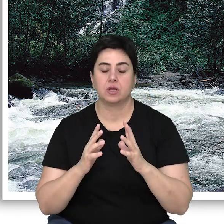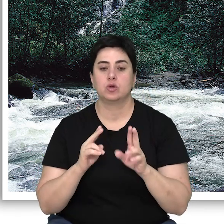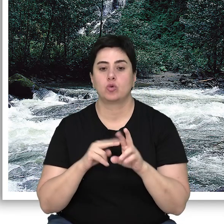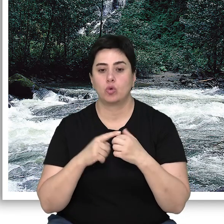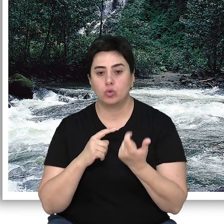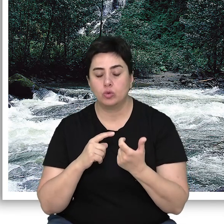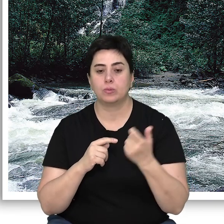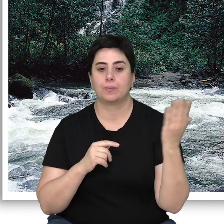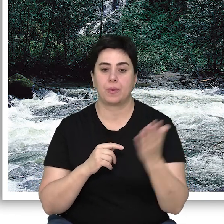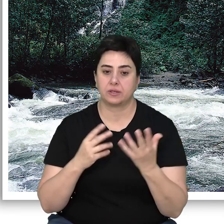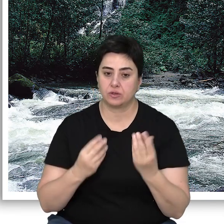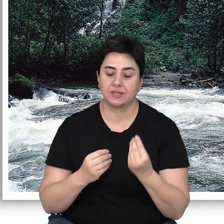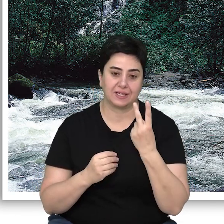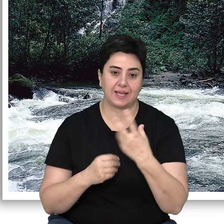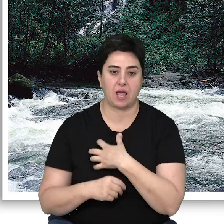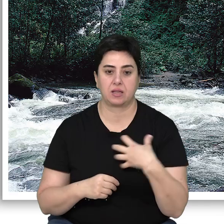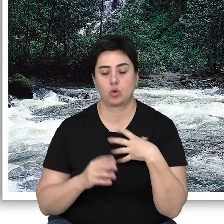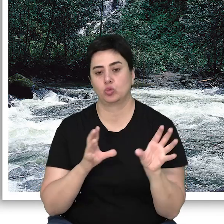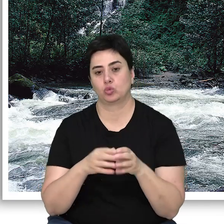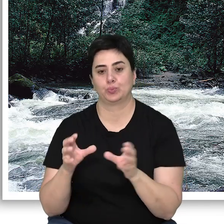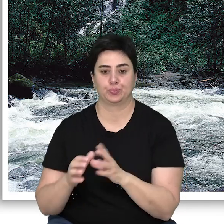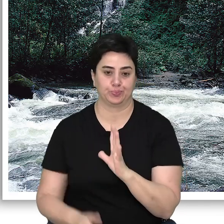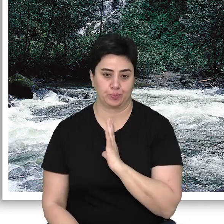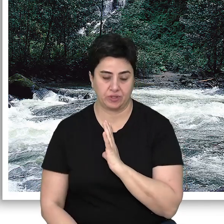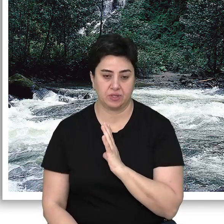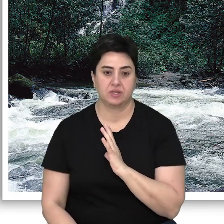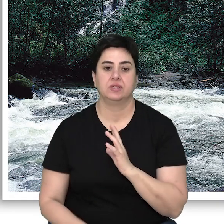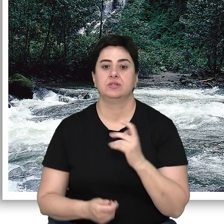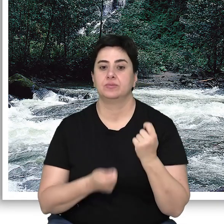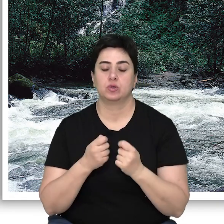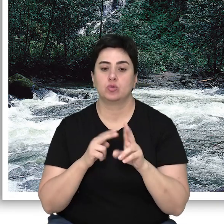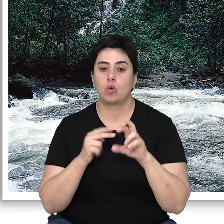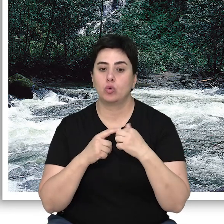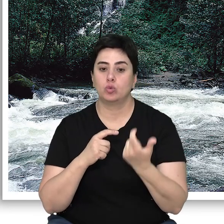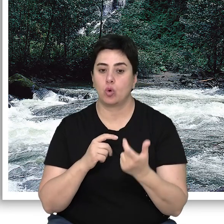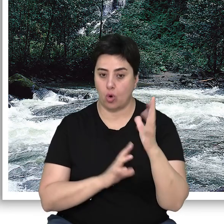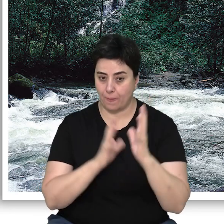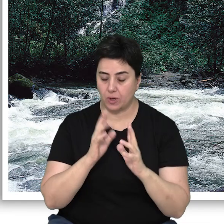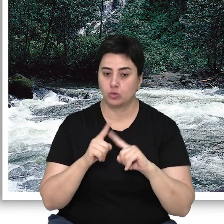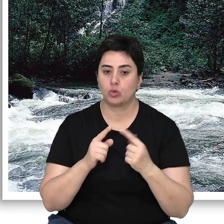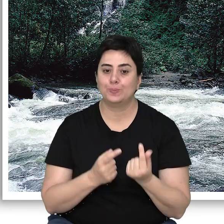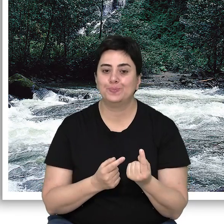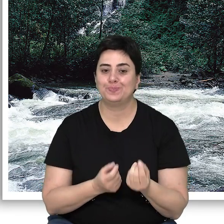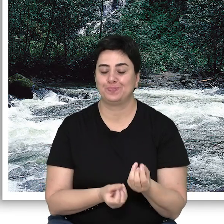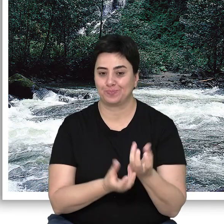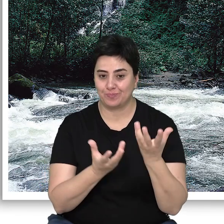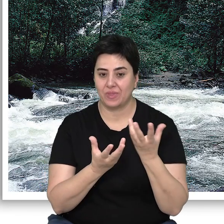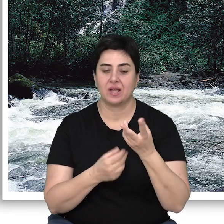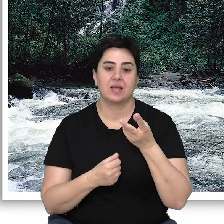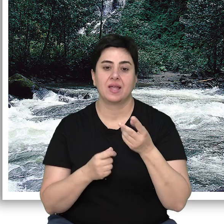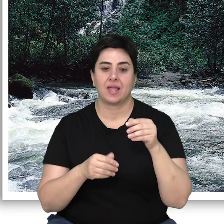koru ve baltalık olmak üzere iki ana gruba ayrılır. Pratik olarak koru ormanları, tohumdan oluşan veya